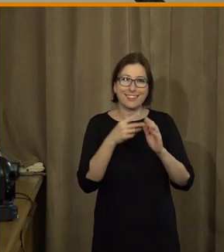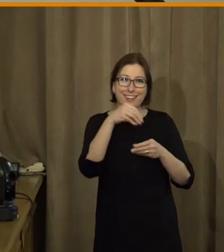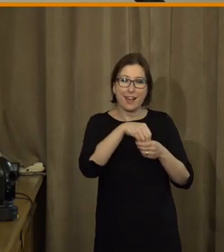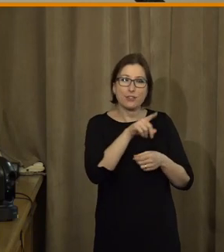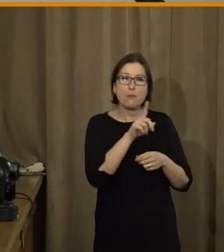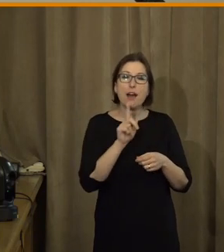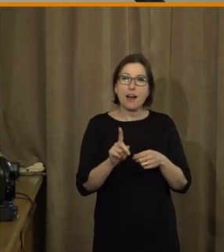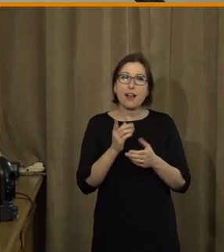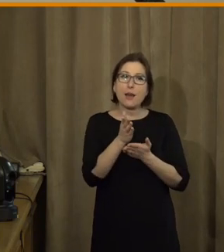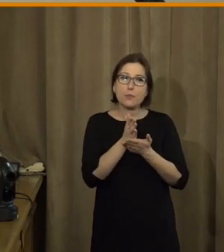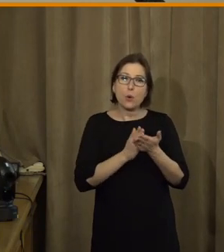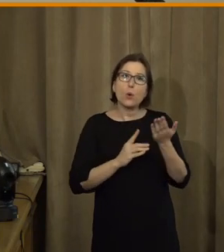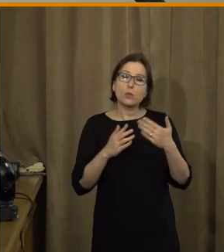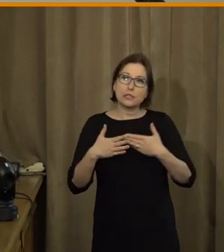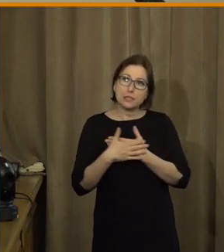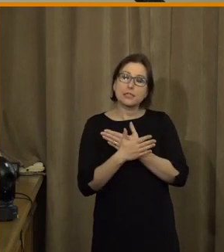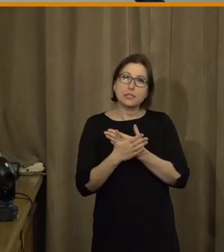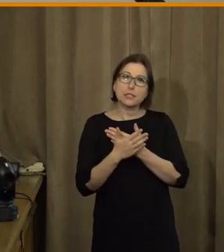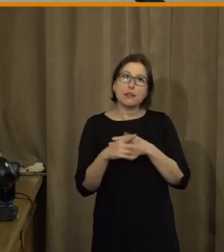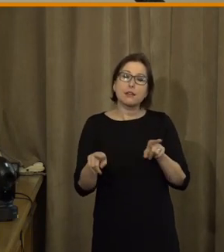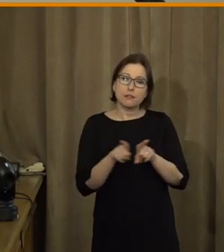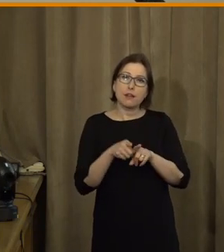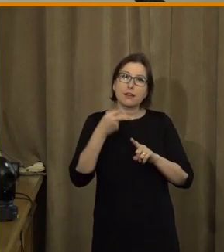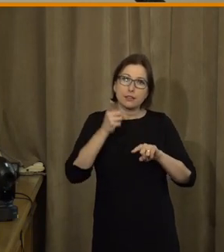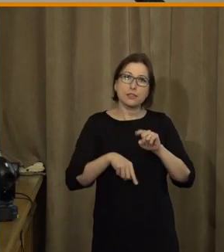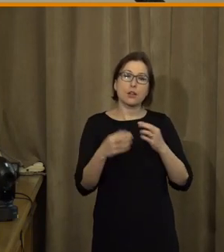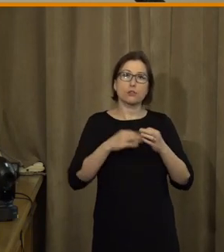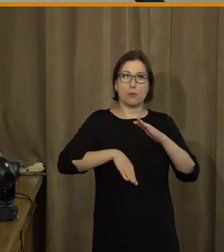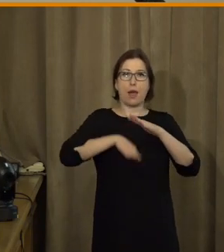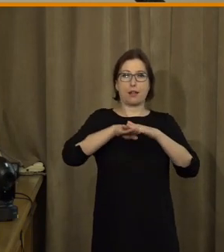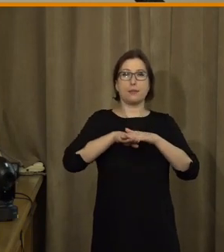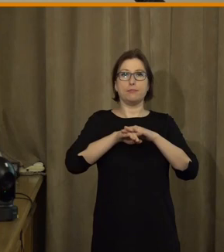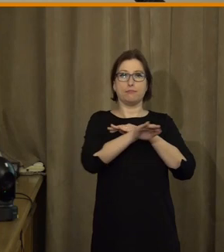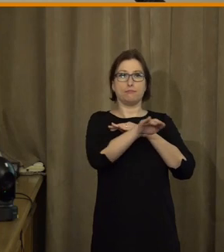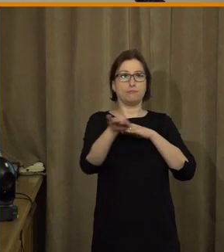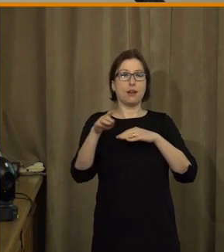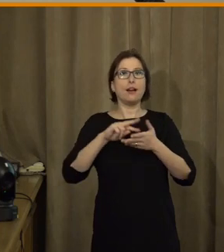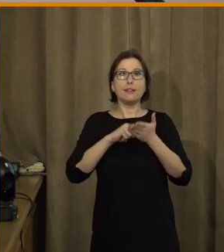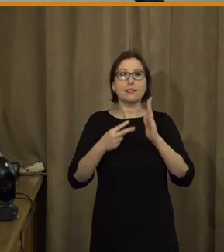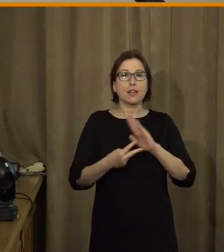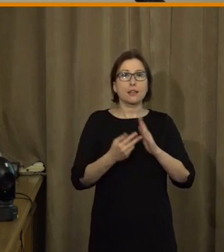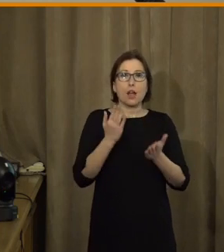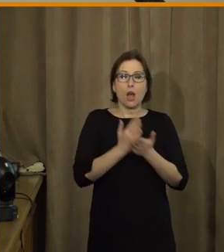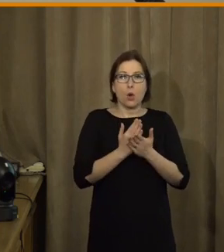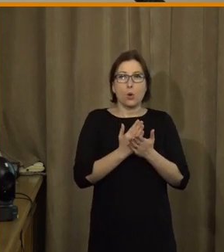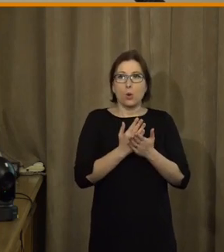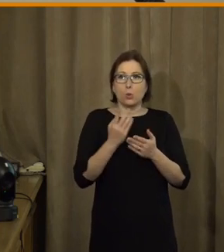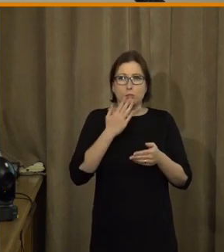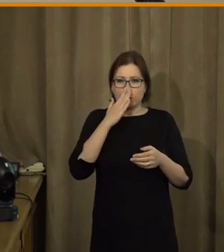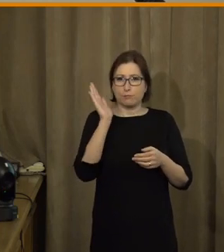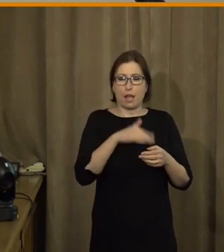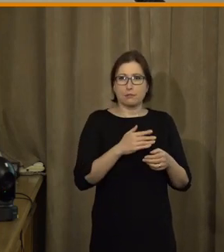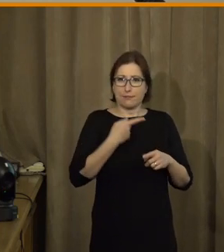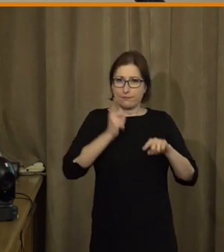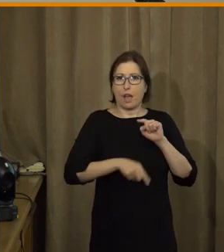myslím, že většina z nás je schodné, že jako taky jsme narazili na nějaké limity, kdy nás ty technologie prostě začaly uštvát a začali